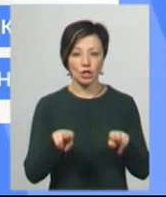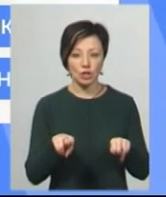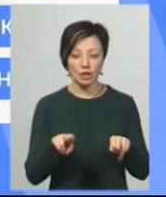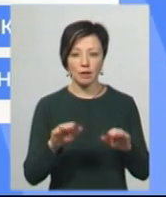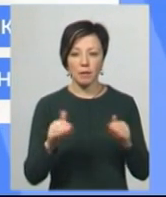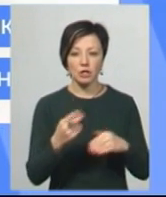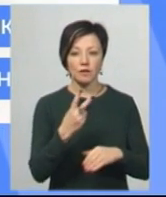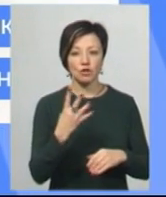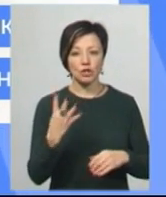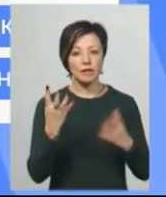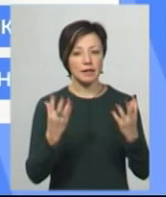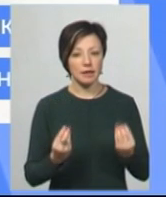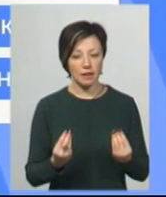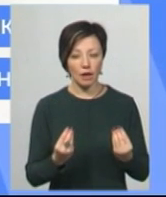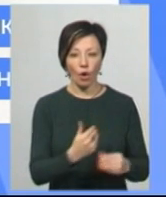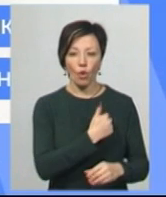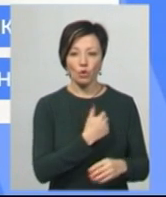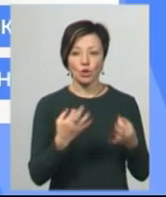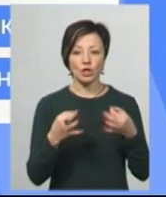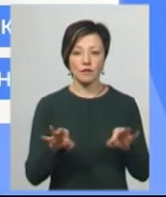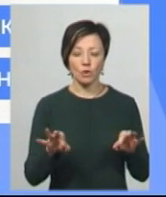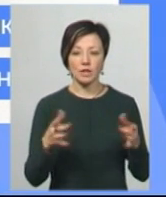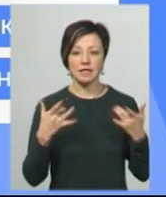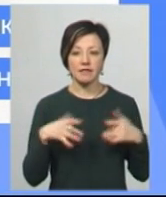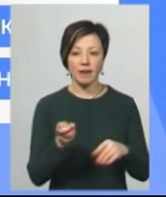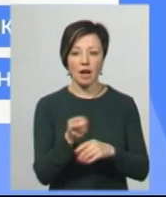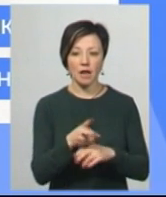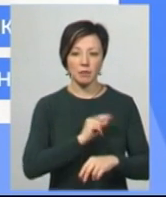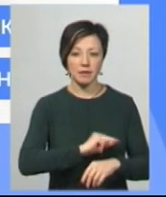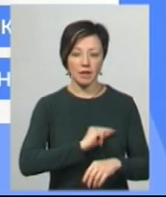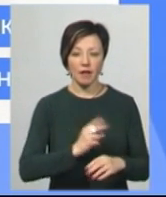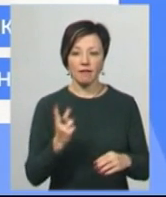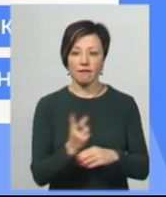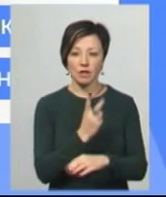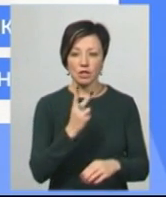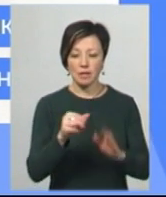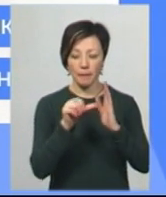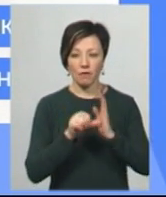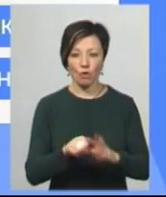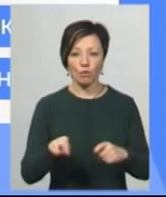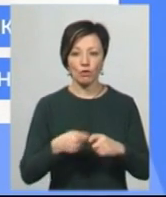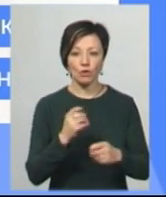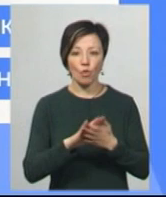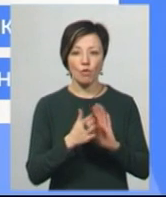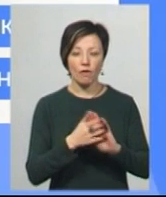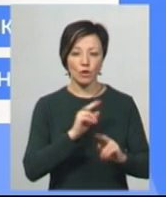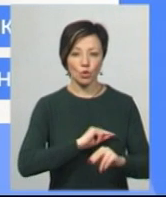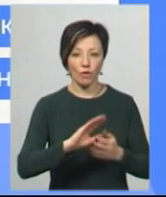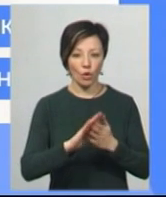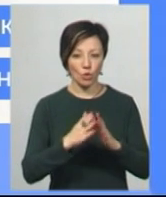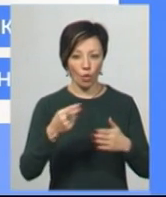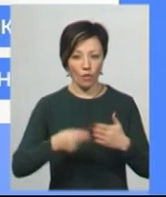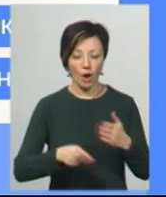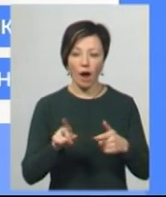щонайменше 24 дні. Хочуть дозволити звільняти працівника, якщо він двічі за півроку порушить умови трудового договору.